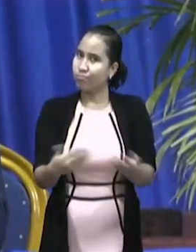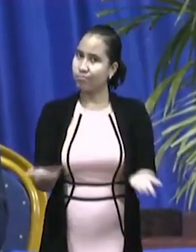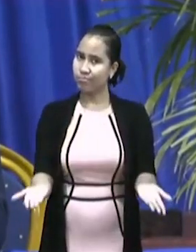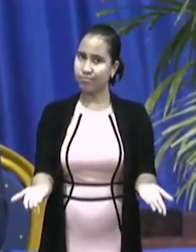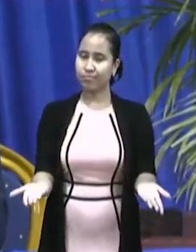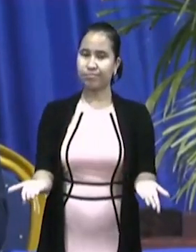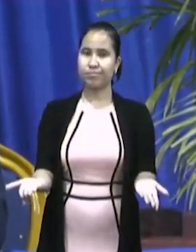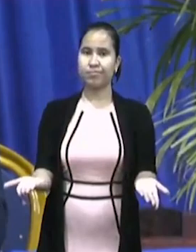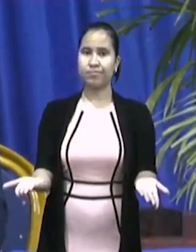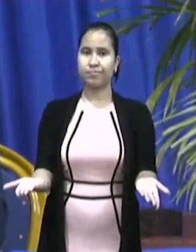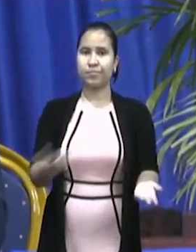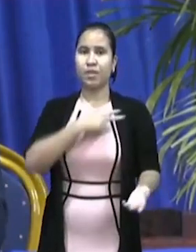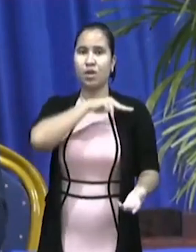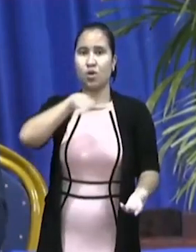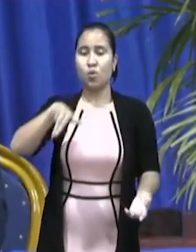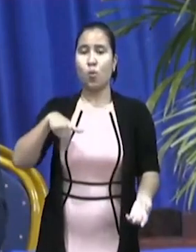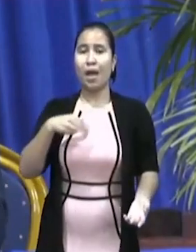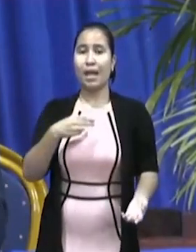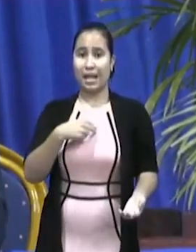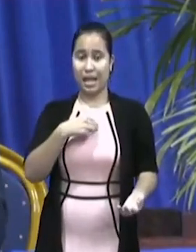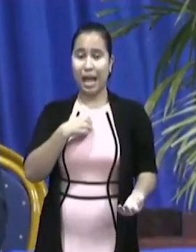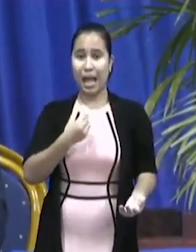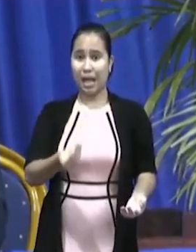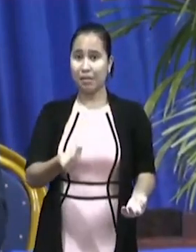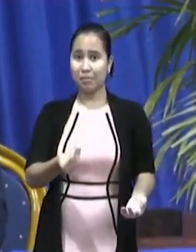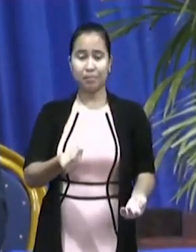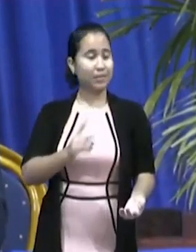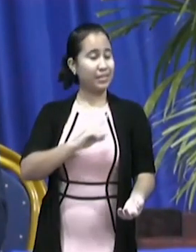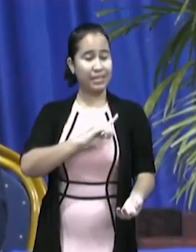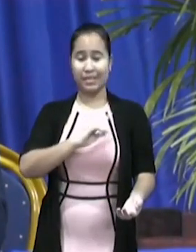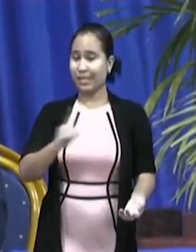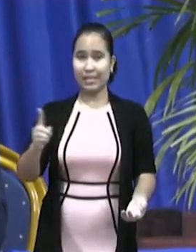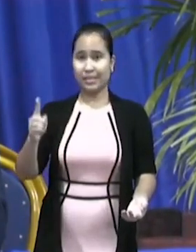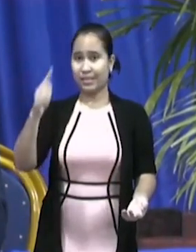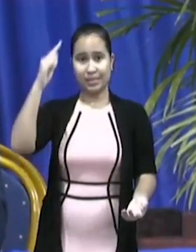We hebben hier incapaciteit.